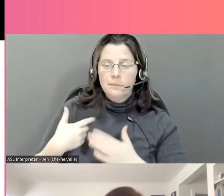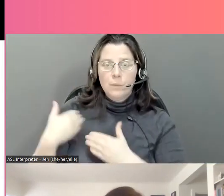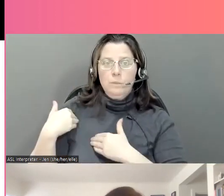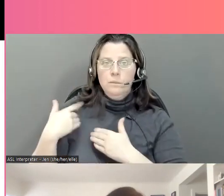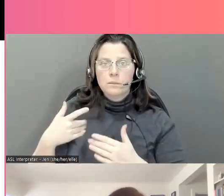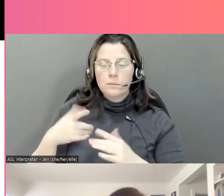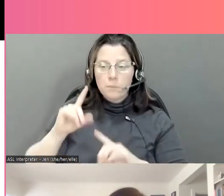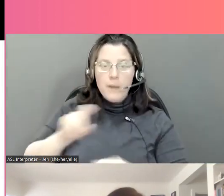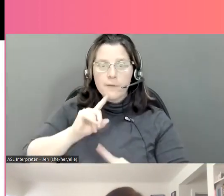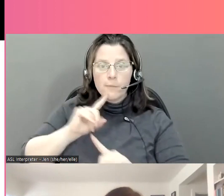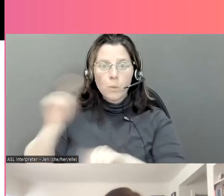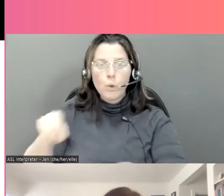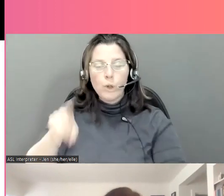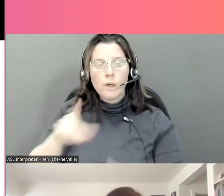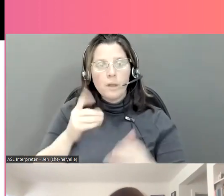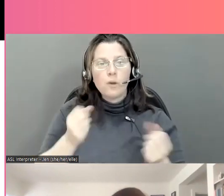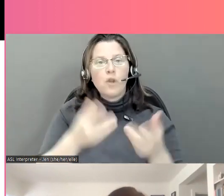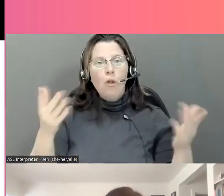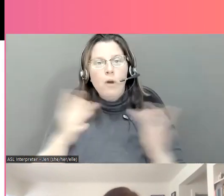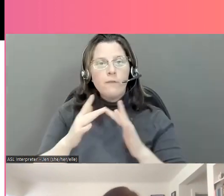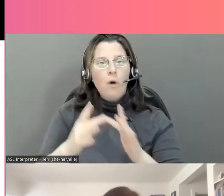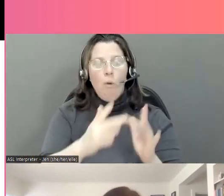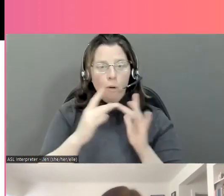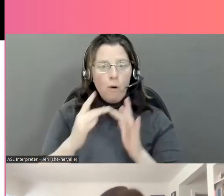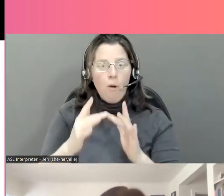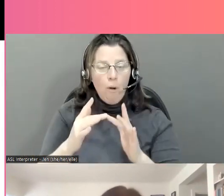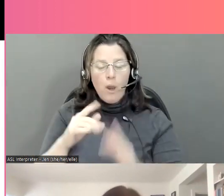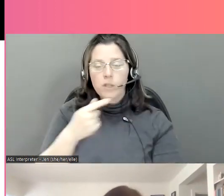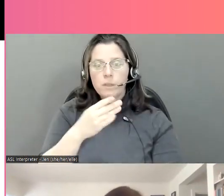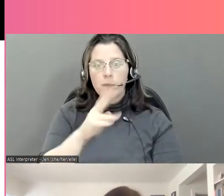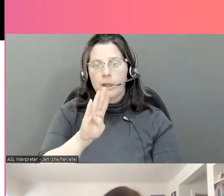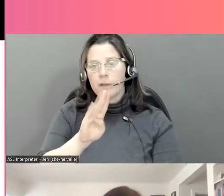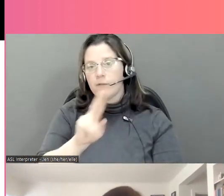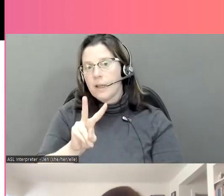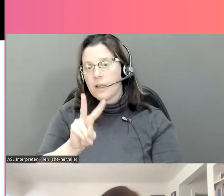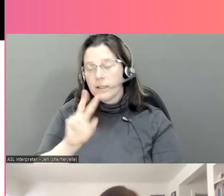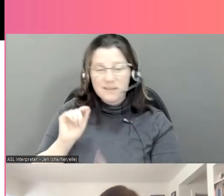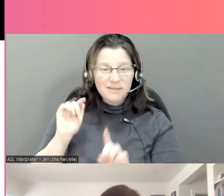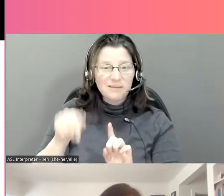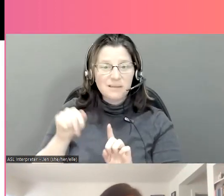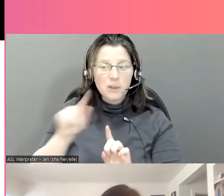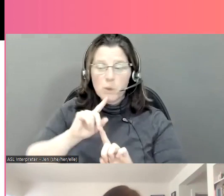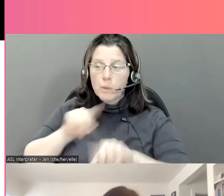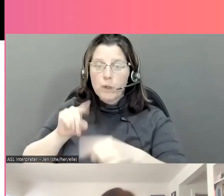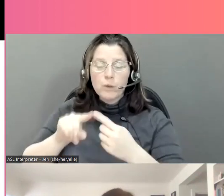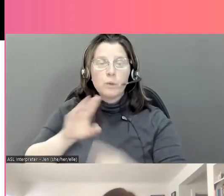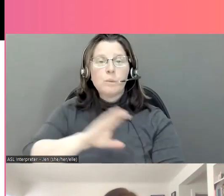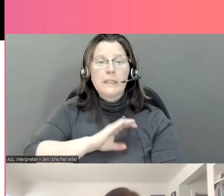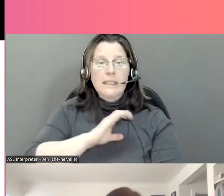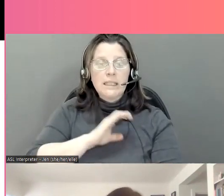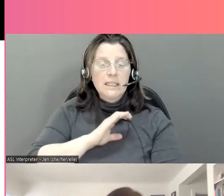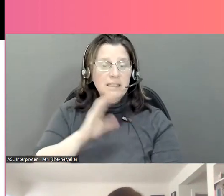l'obligation de signalement et il y a des cas de VFS, FFT qui doivent être déclarés